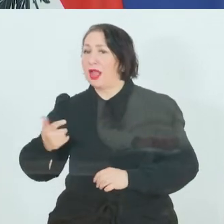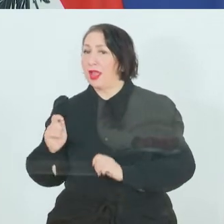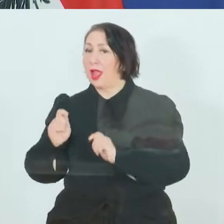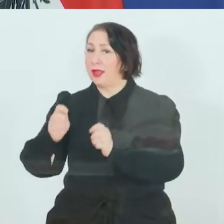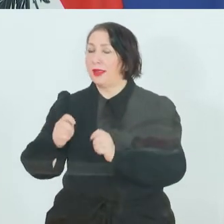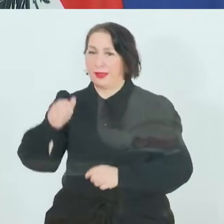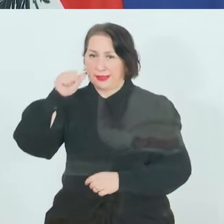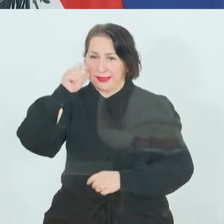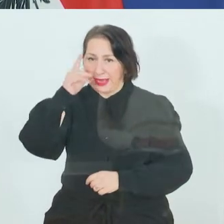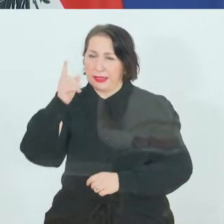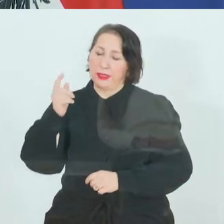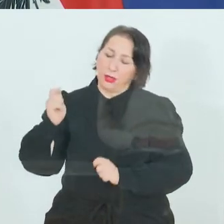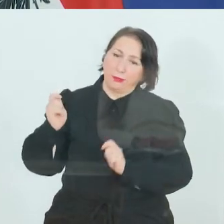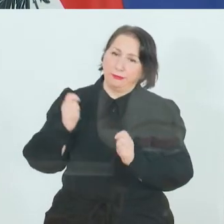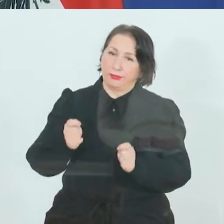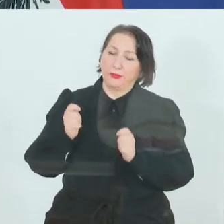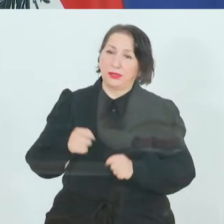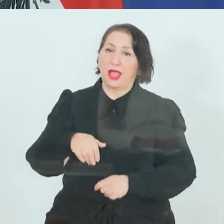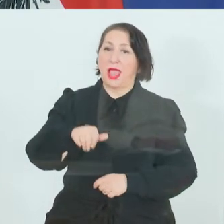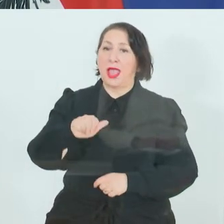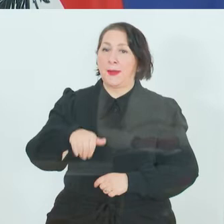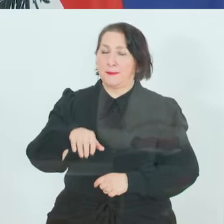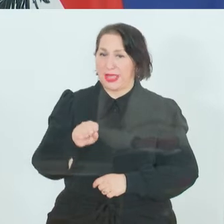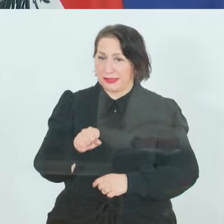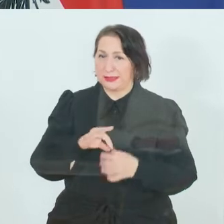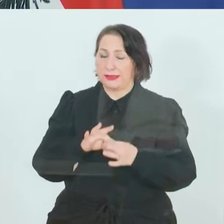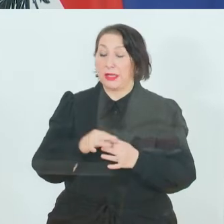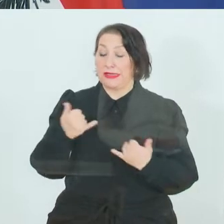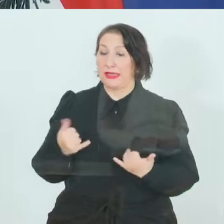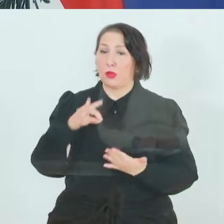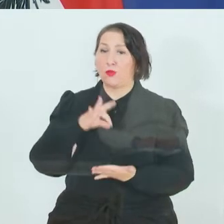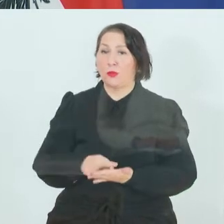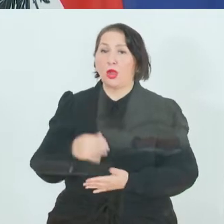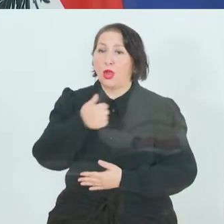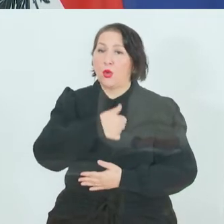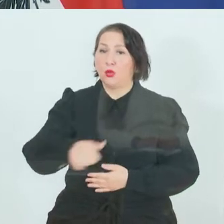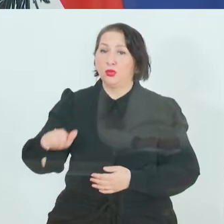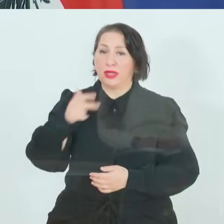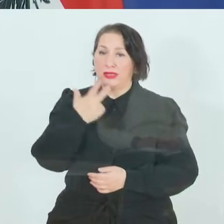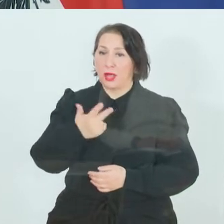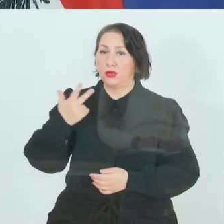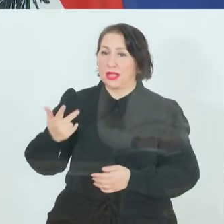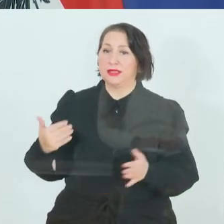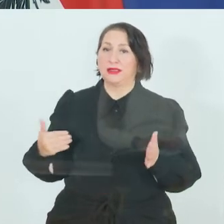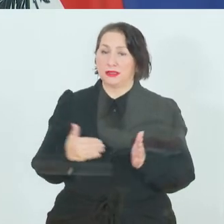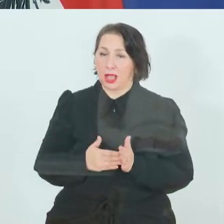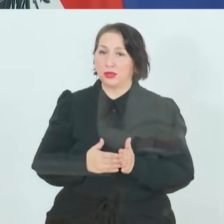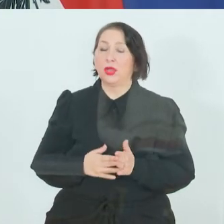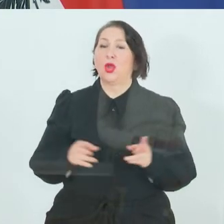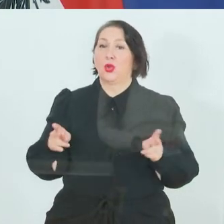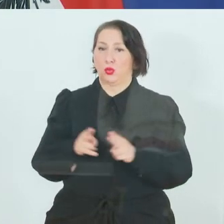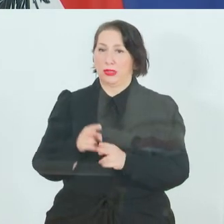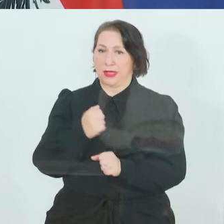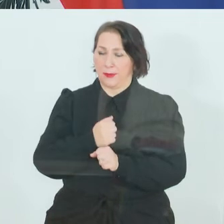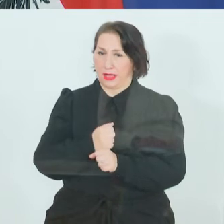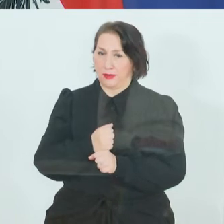jeden Tag ein im AMS und derzeit befinden sich rund 133.000 Personen in Kurzarbeit.